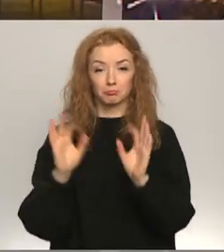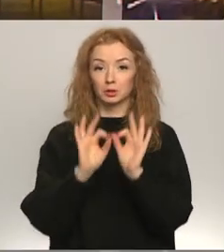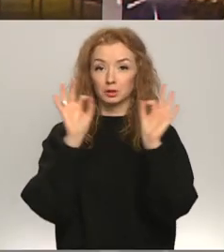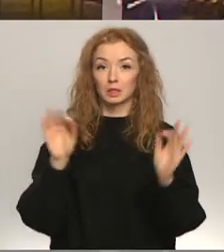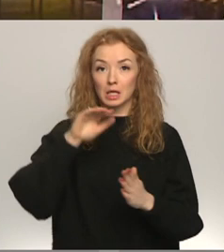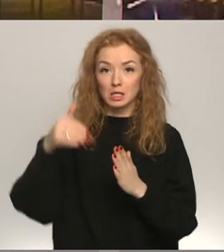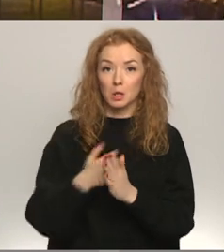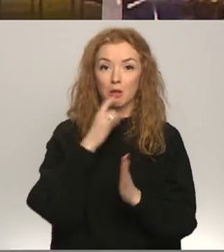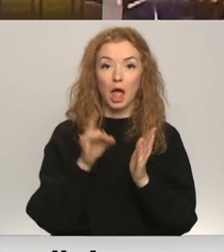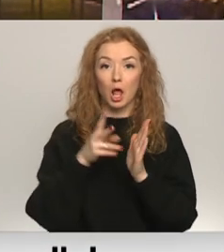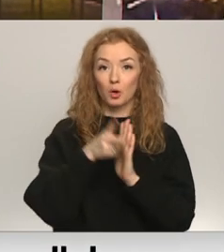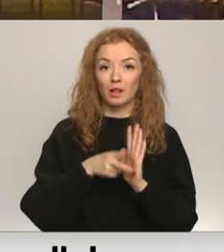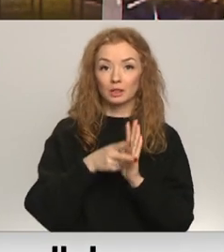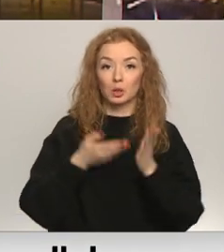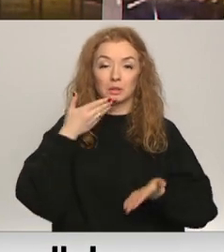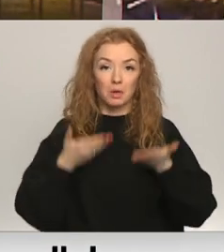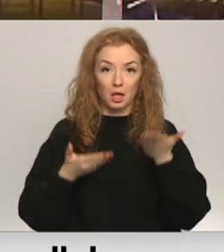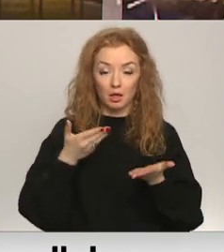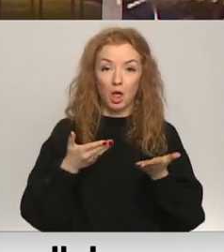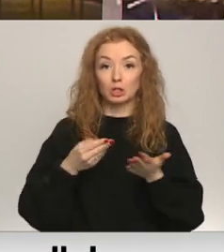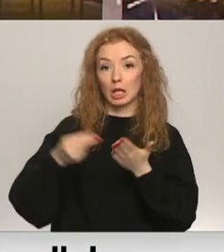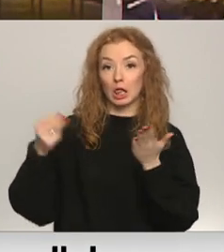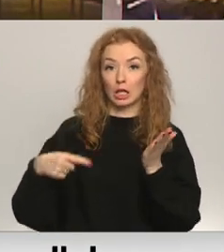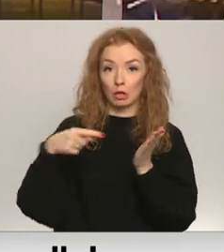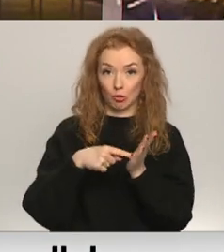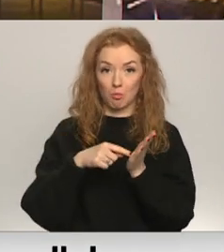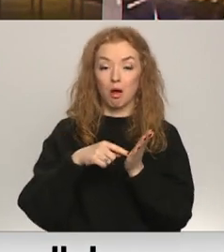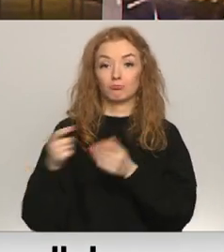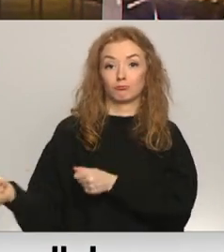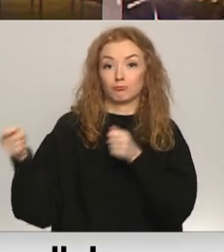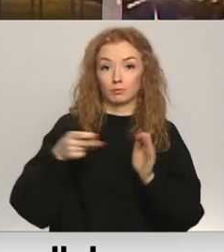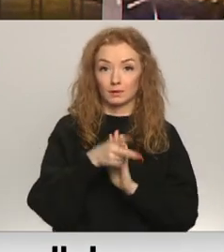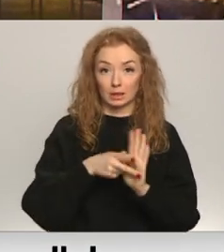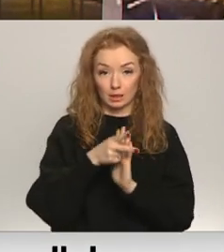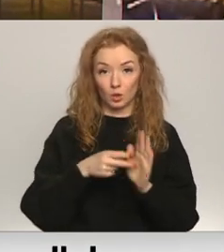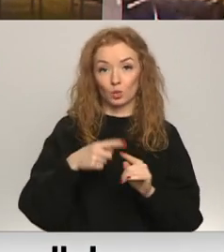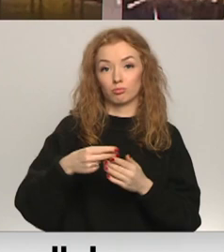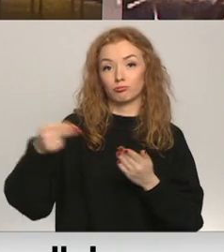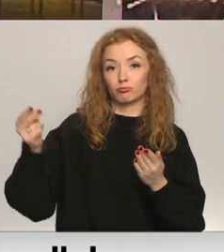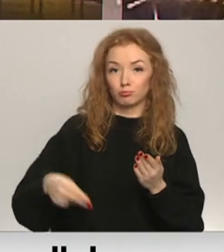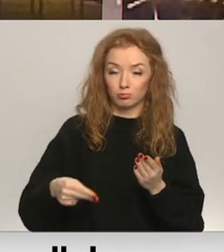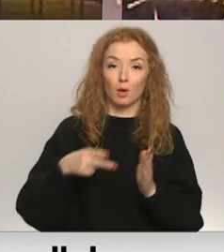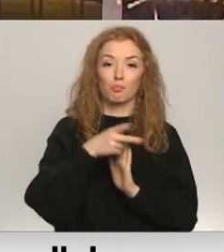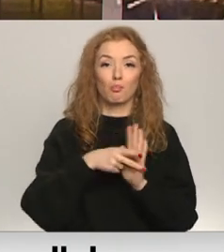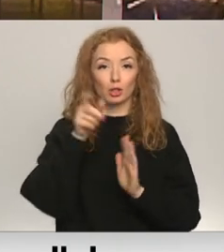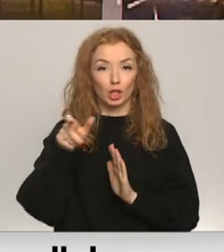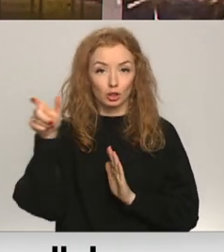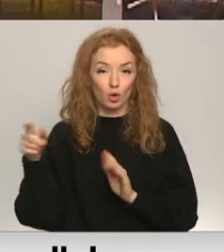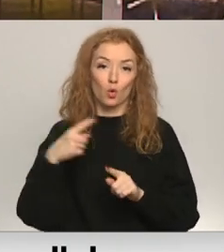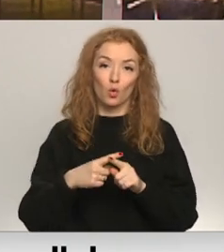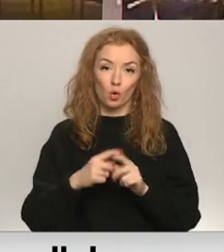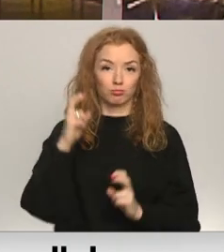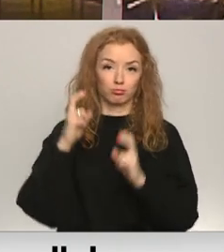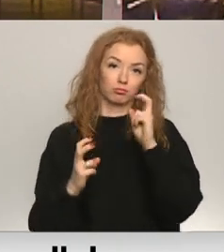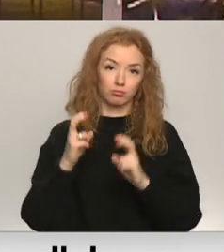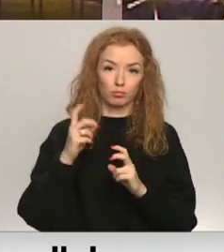elektrovilcienu testēšana. To paredz līgums par vilcienu piegādi, kas noslēgts starp uzņēmumu pasažieru vilcienus un rūpnīcu Škoda